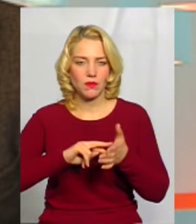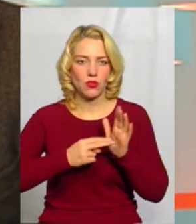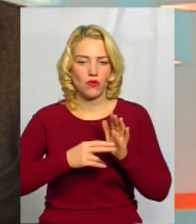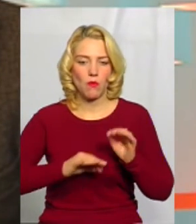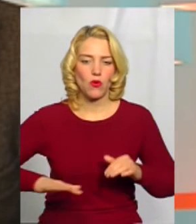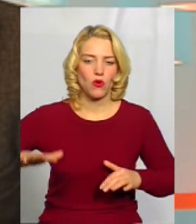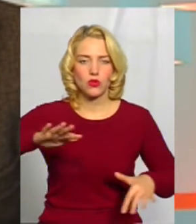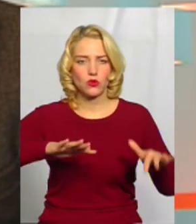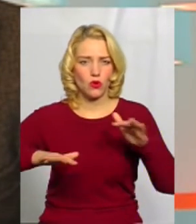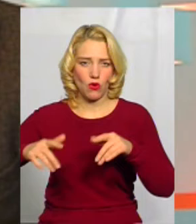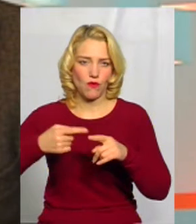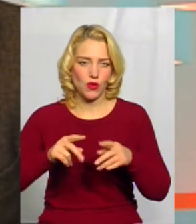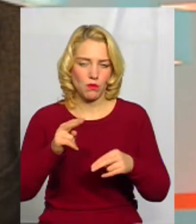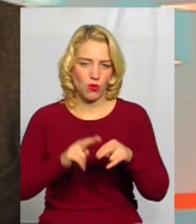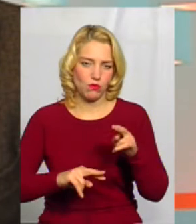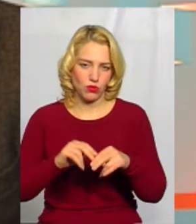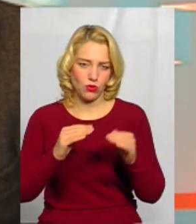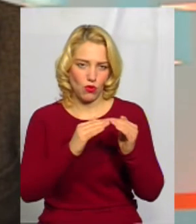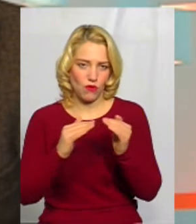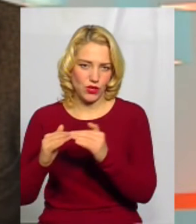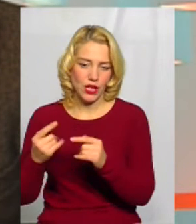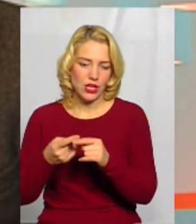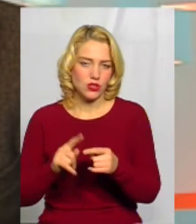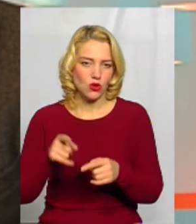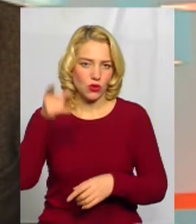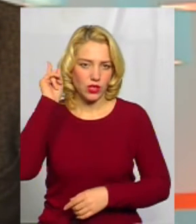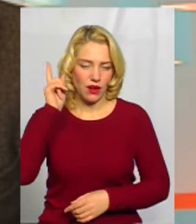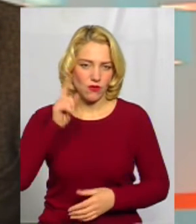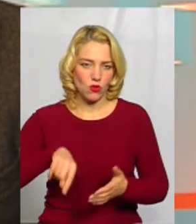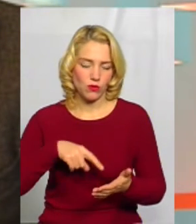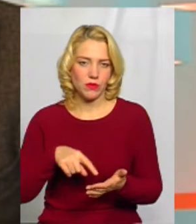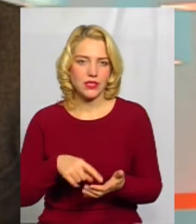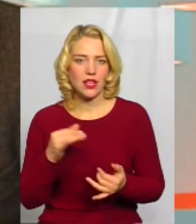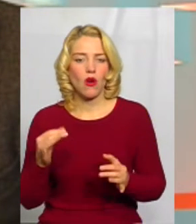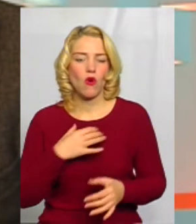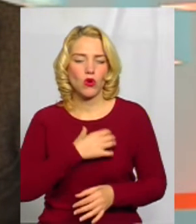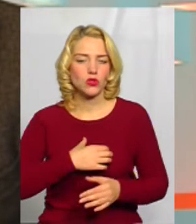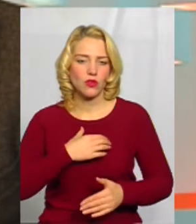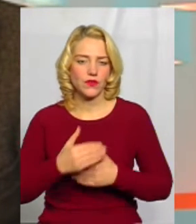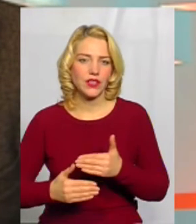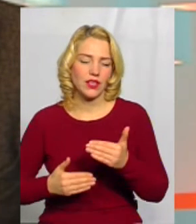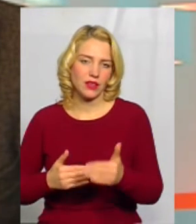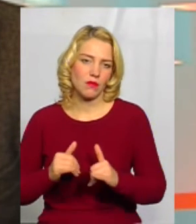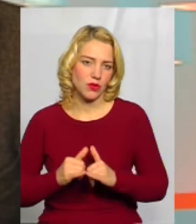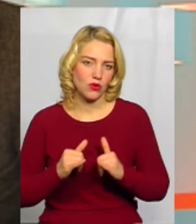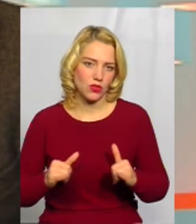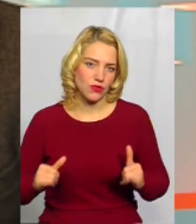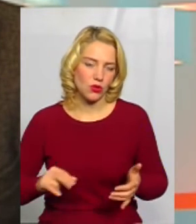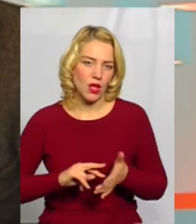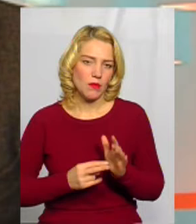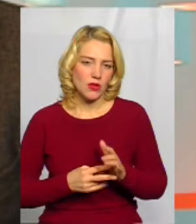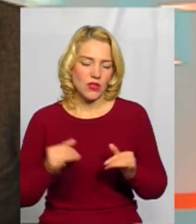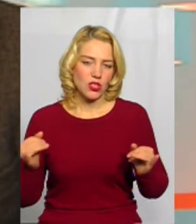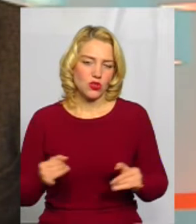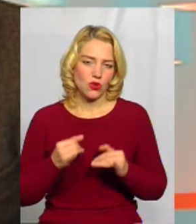цього населеного давнього міста. Основні етапи розвитку планування та історичного формування